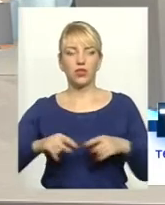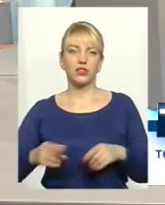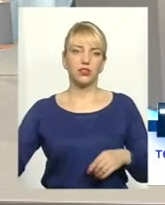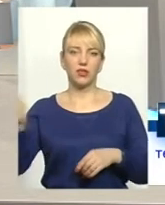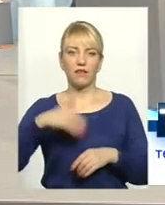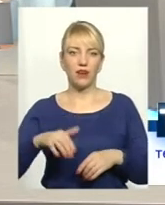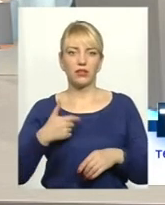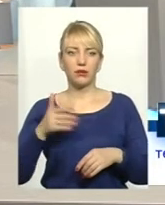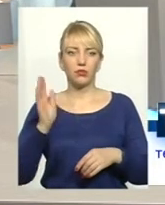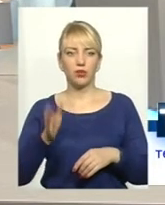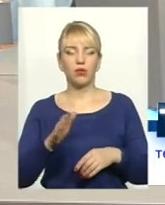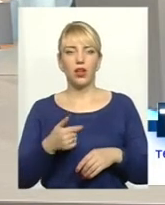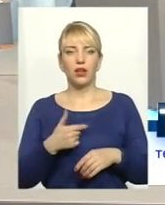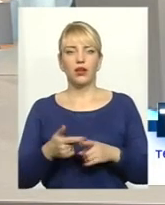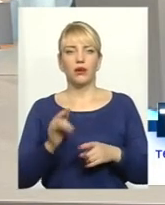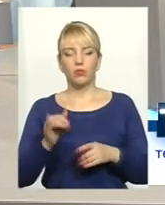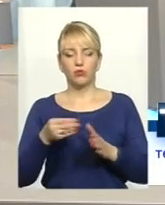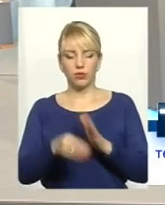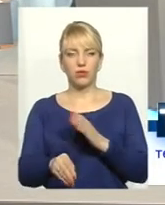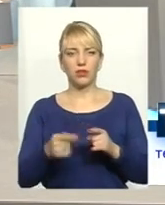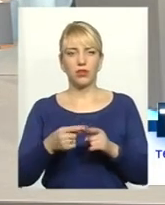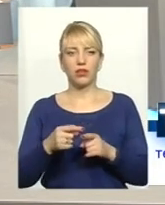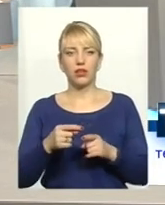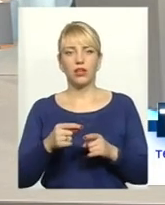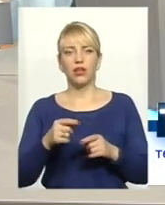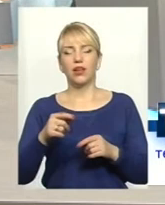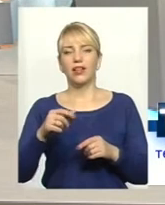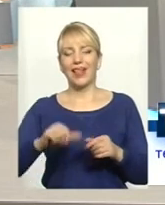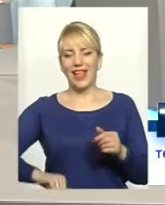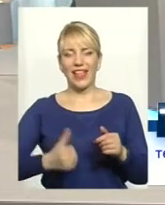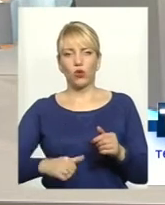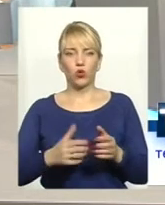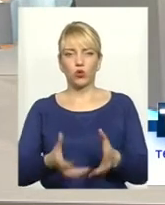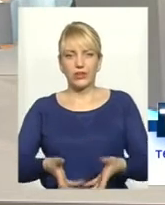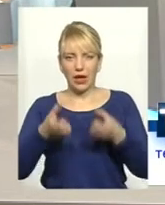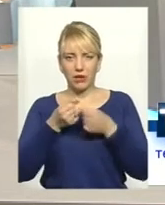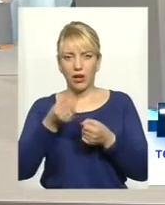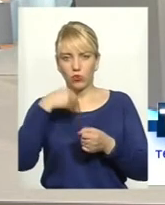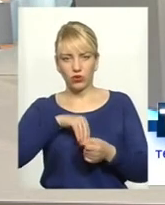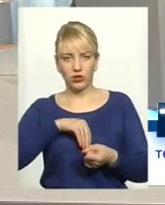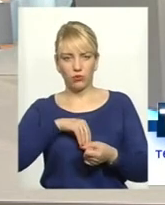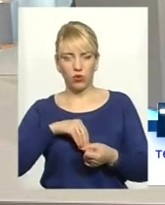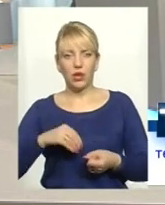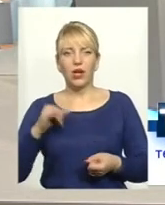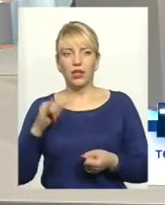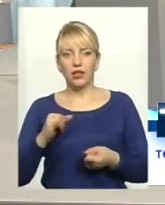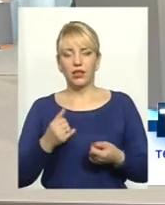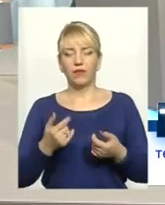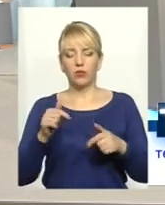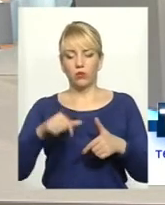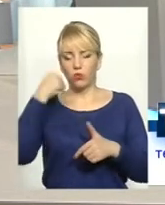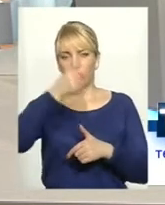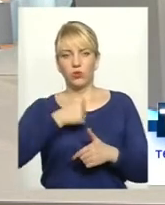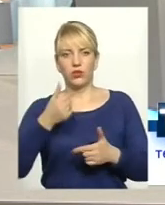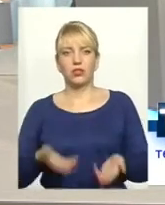як тіри обозловили, пощиняємо, витягнемо ікру і з'їмо. І так воно відбулося перед цим роком. Фактично залишили